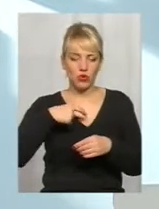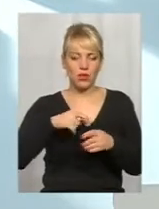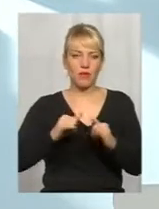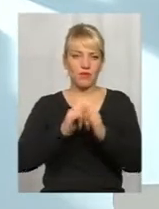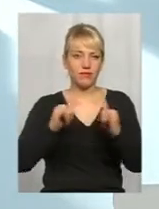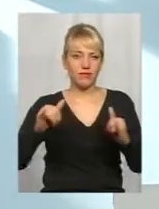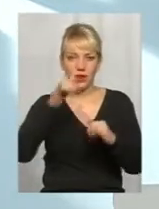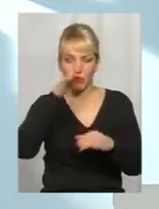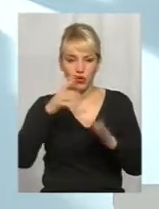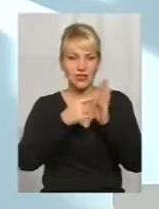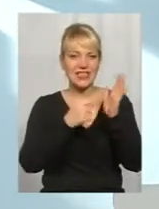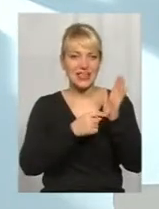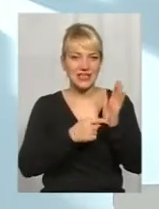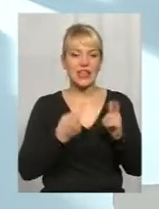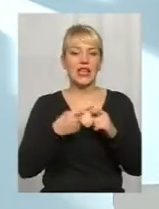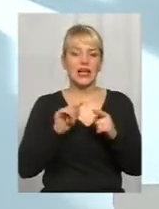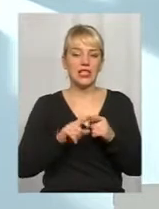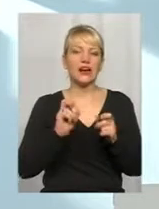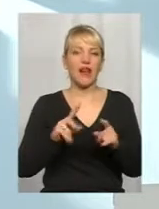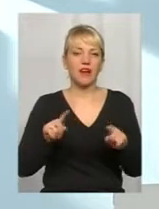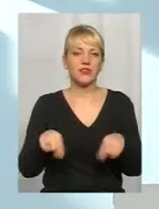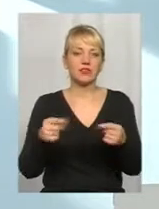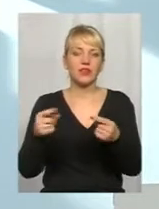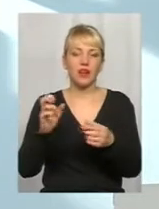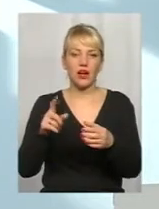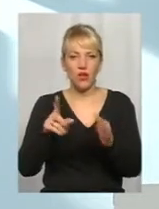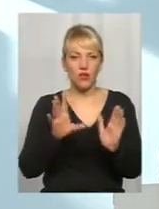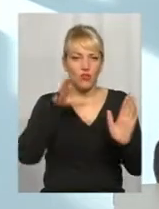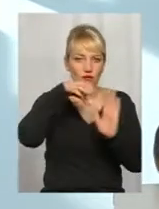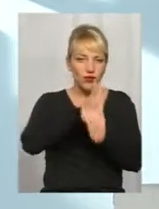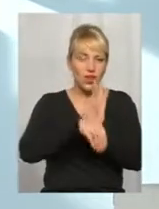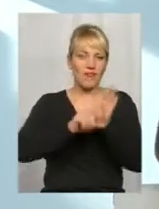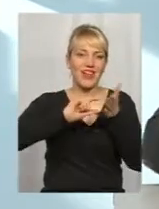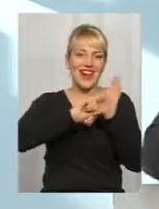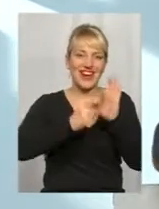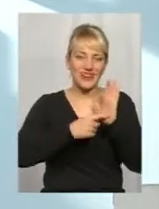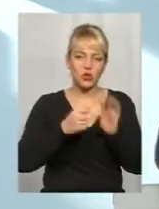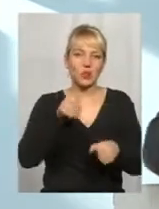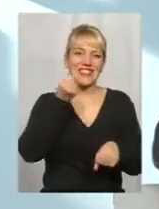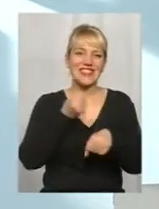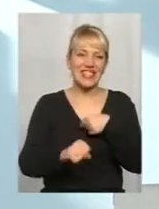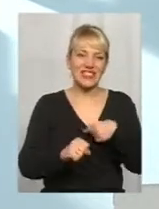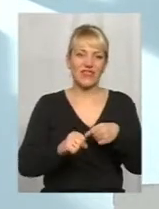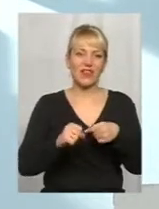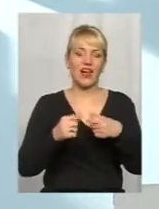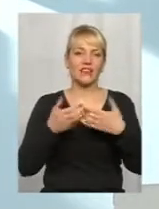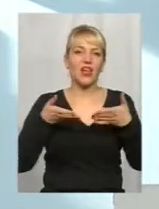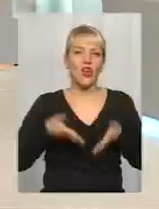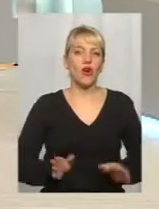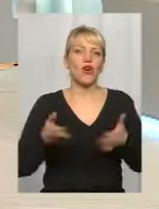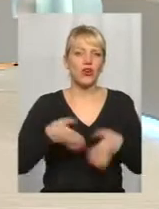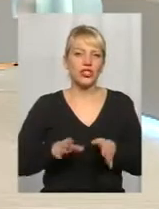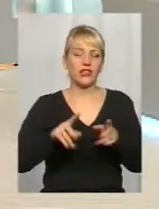воспроизвести. Воспроизводить себе, він встраивається в клетку і заставляє її продуцірувати себе подобних вірусних